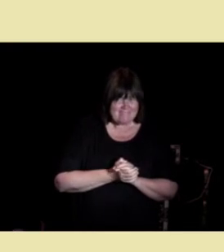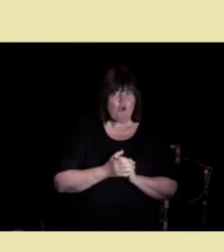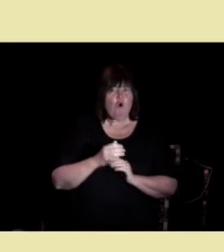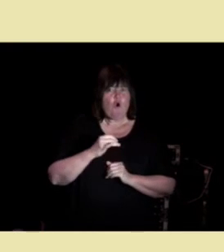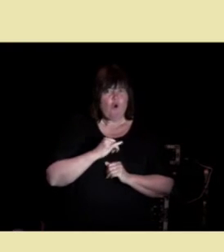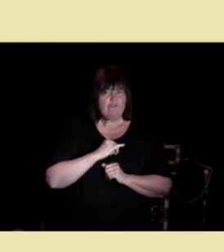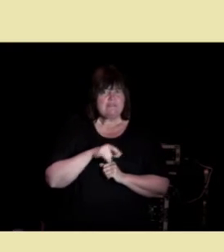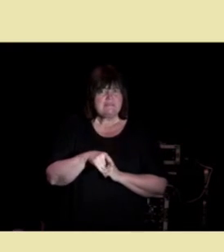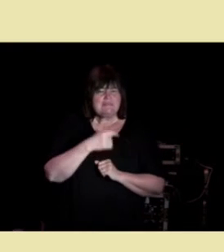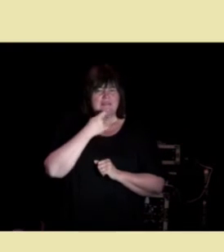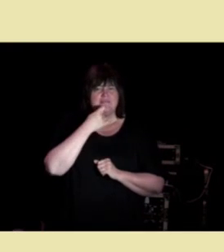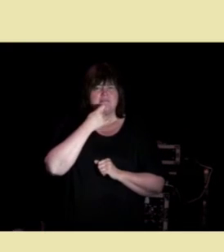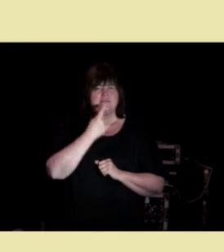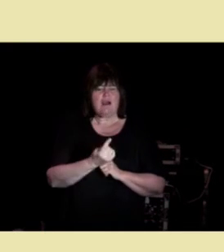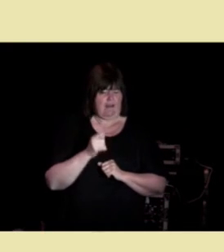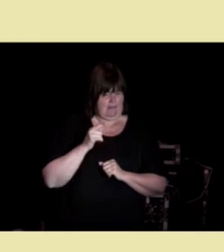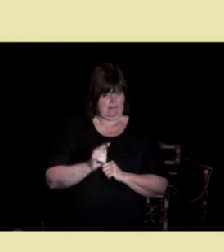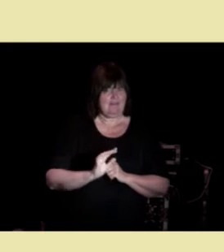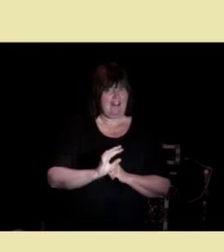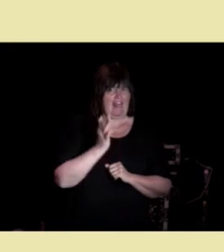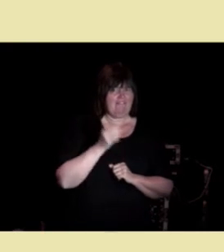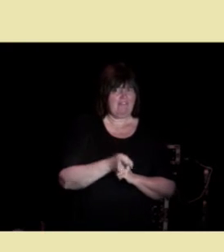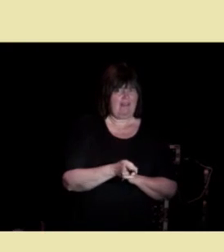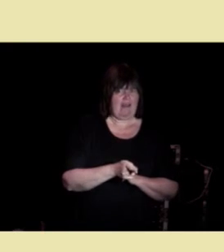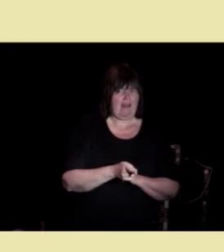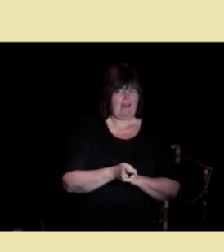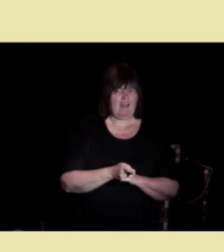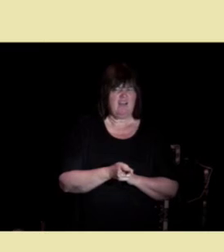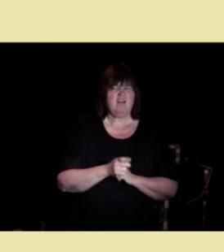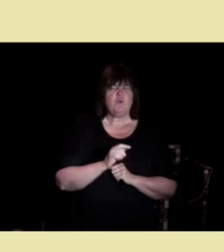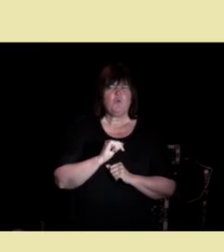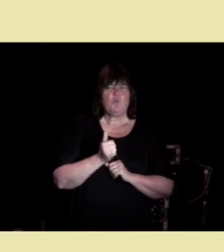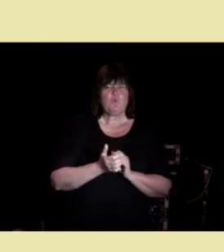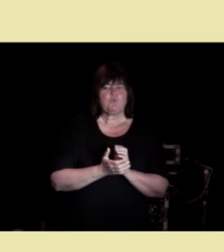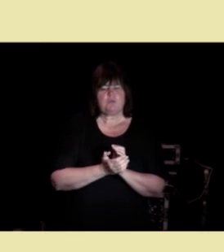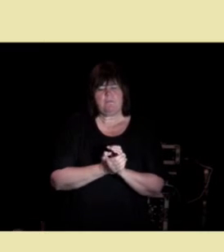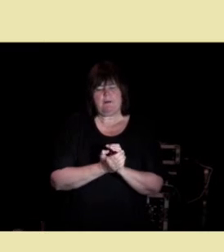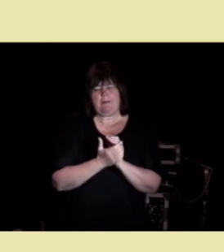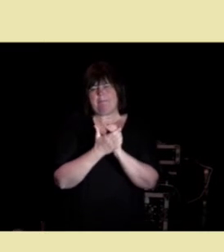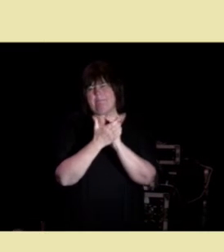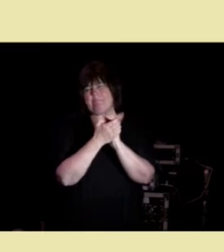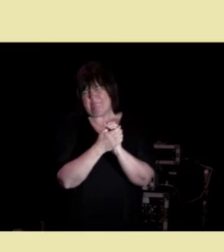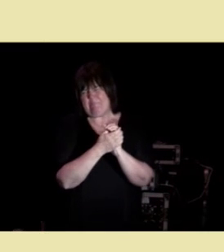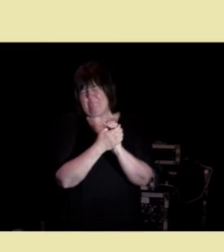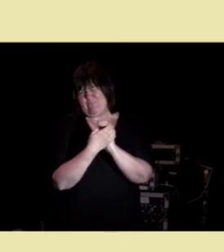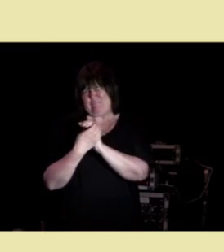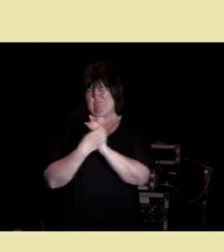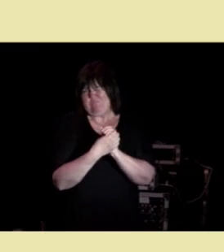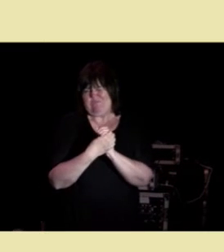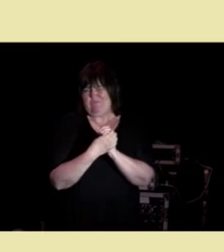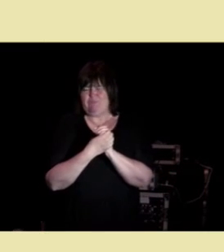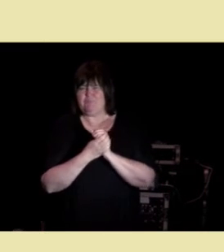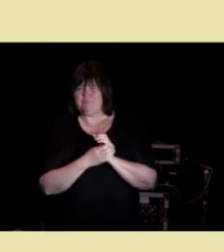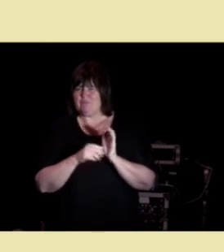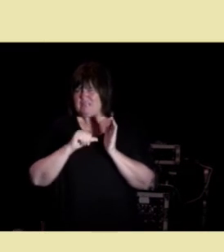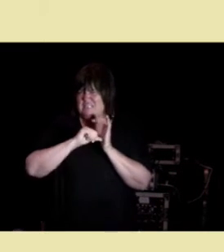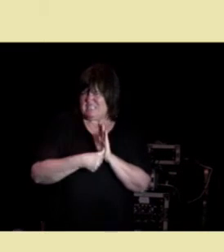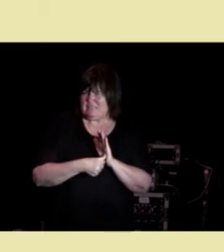han sa, «Den er levende», så skulle hun ta tommelen bare ned sånn, og knuse den.